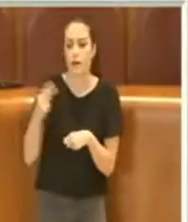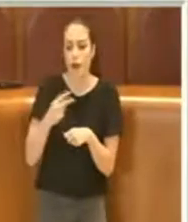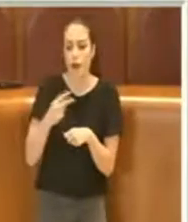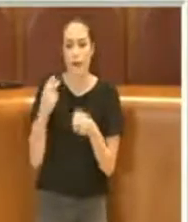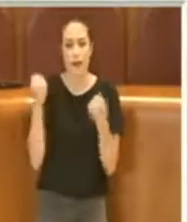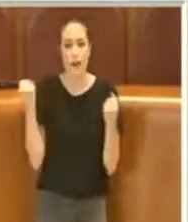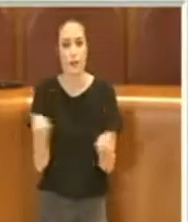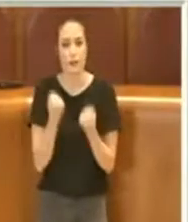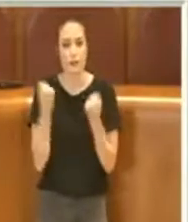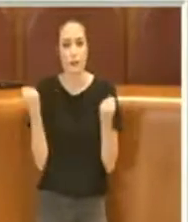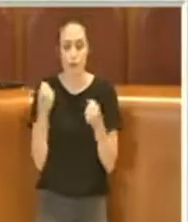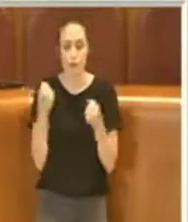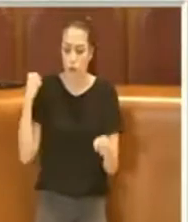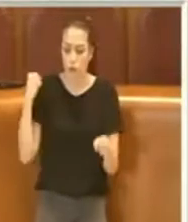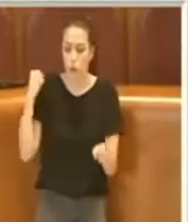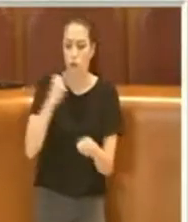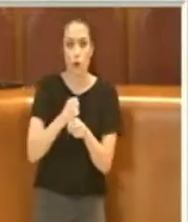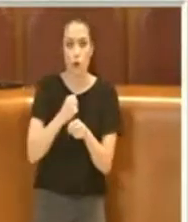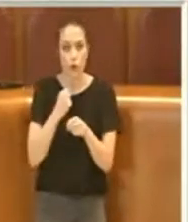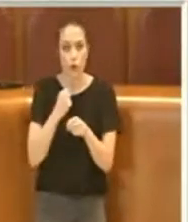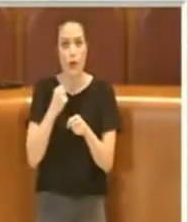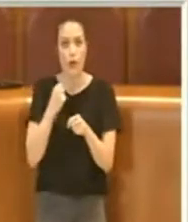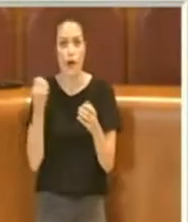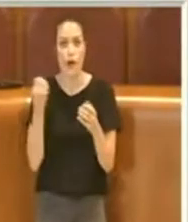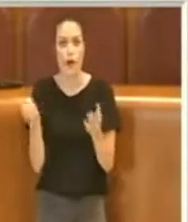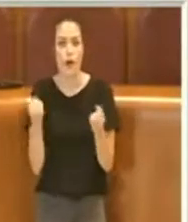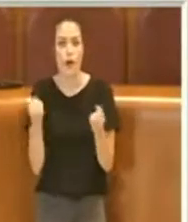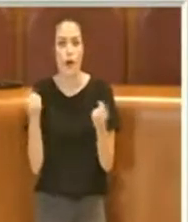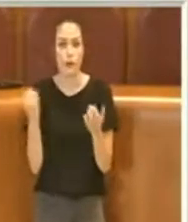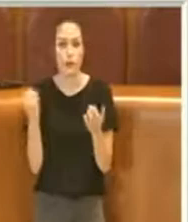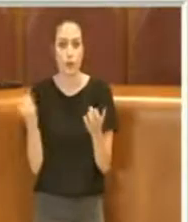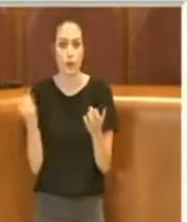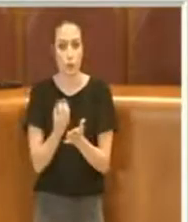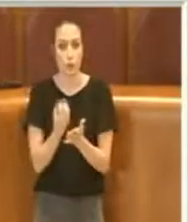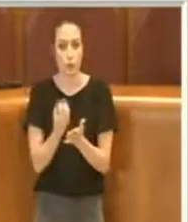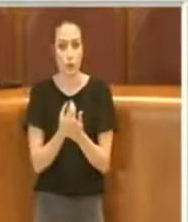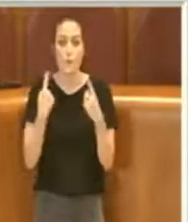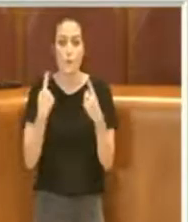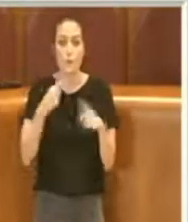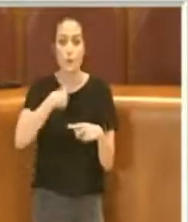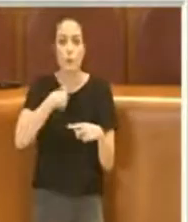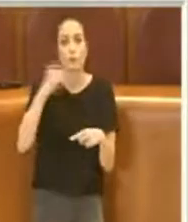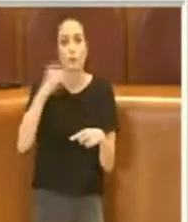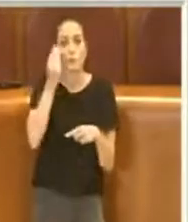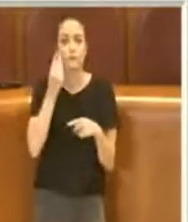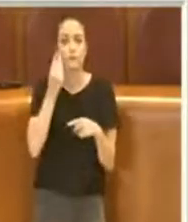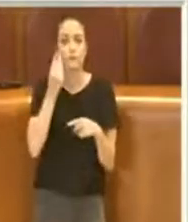di storia di attività produttive. Per questo noi riteniamo che sia importante votare la Libra. Grazie.